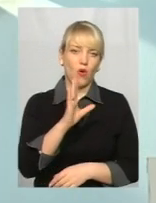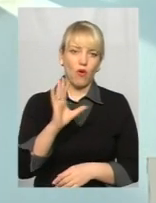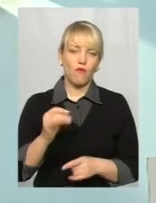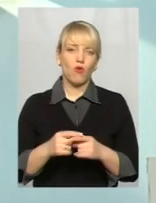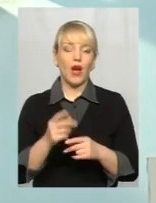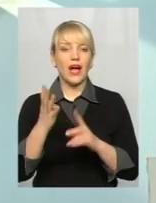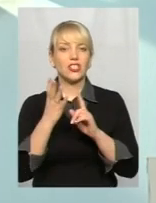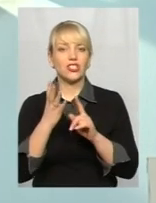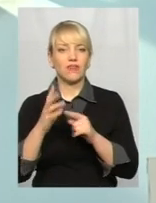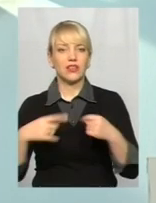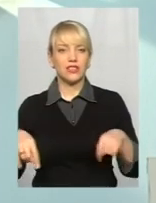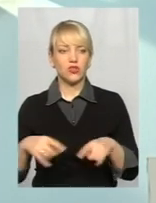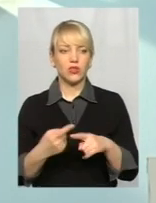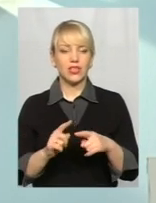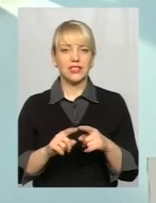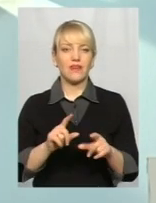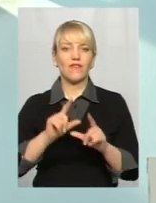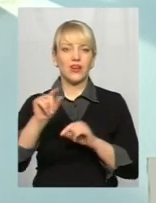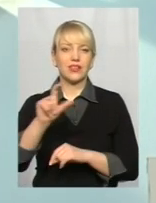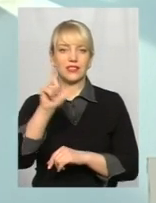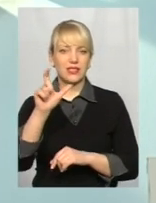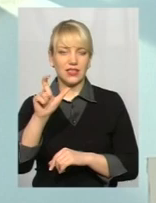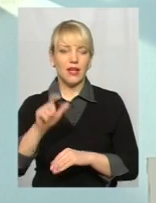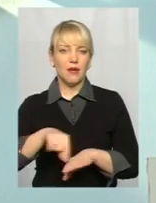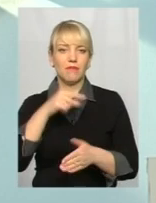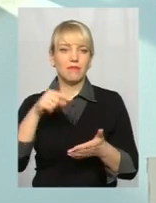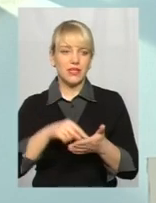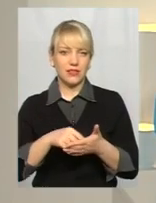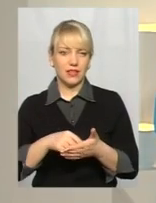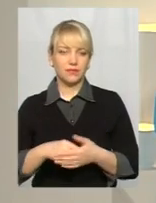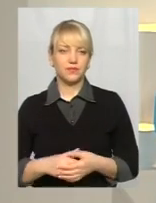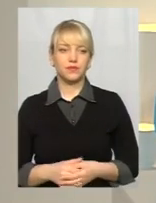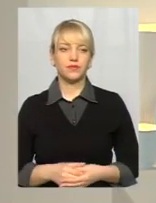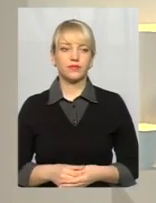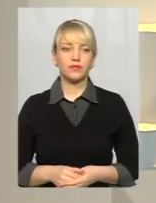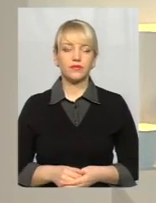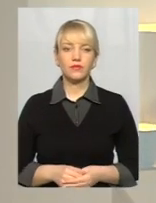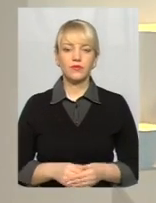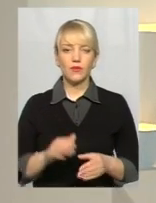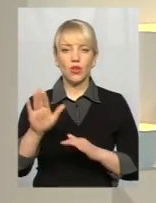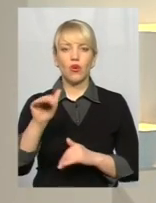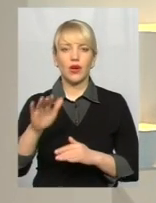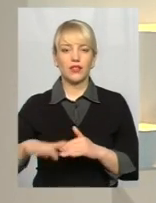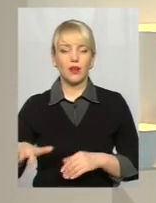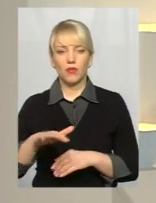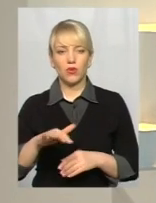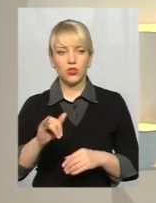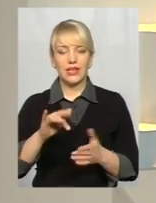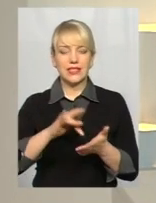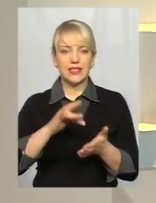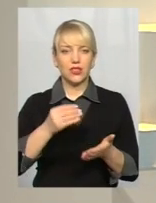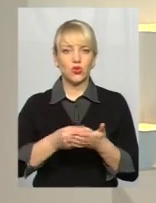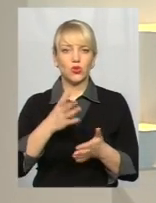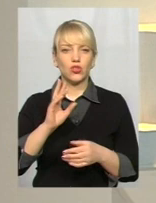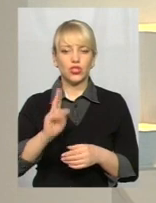І четверта зона, це фактично виїзди з міста, вже йдуть по вулицях. Оренда площ у центрі дорожча, ніж на